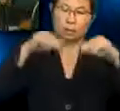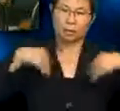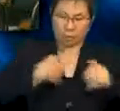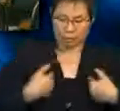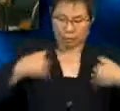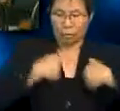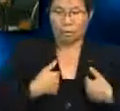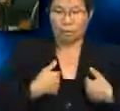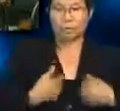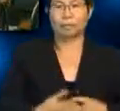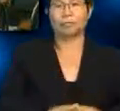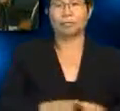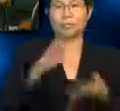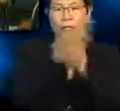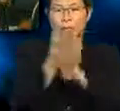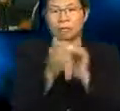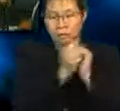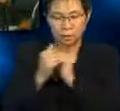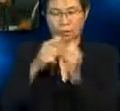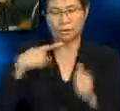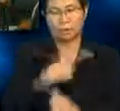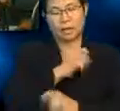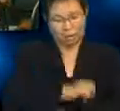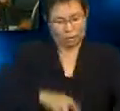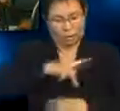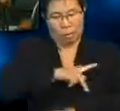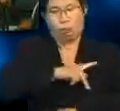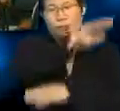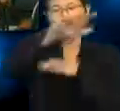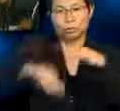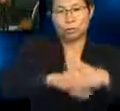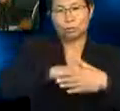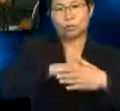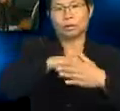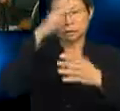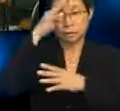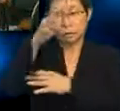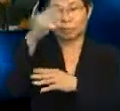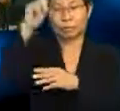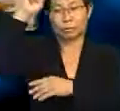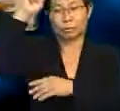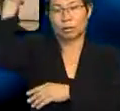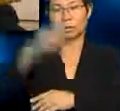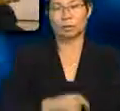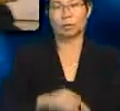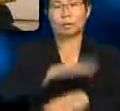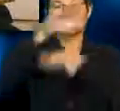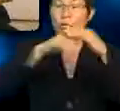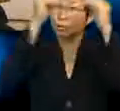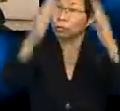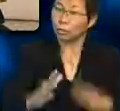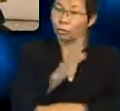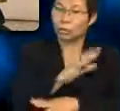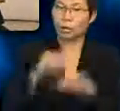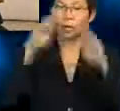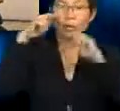Jadi, sama-samalah kita menghargai semua ciptaan Tuhan Para pendidik dan